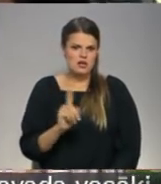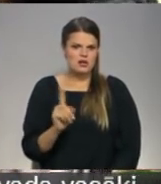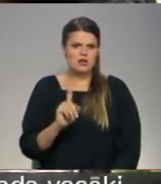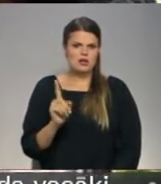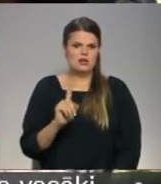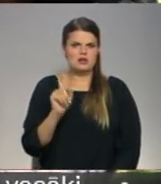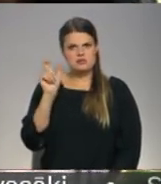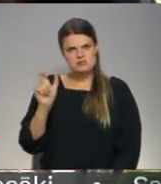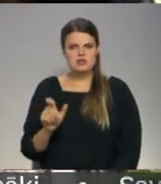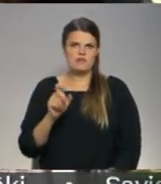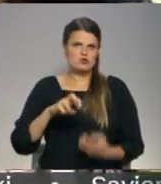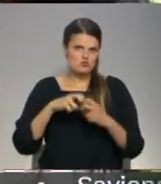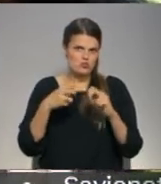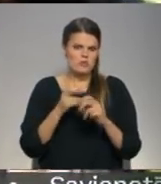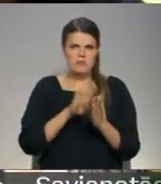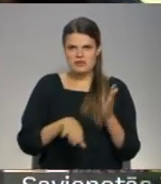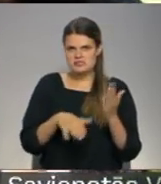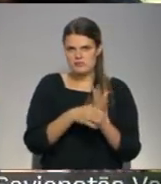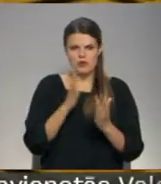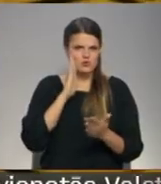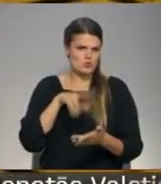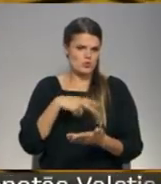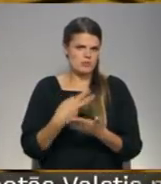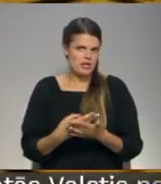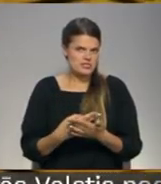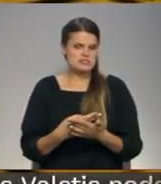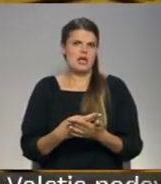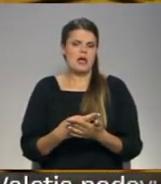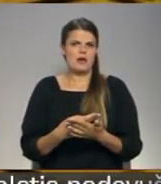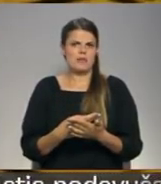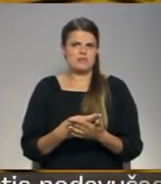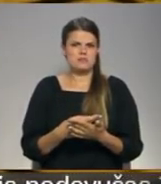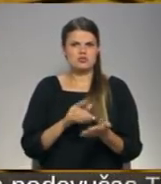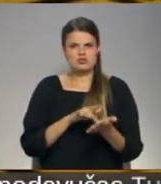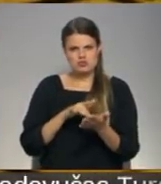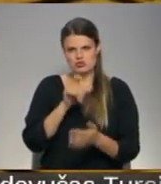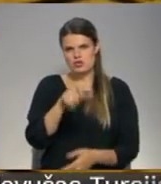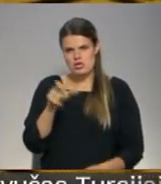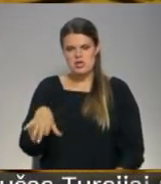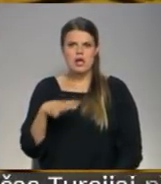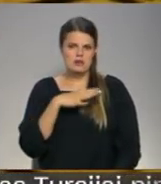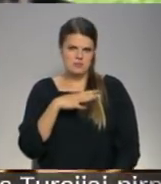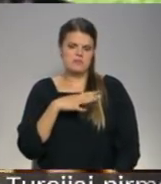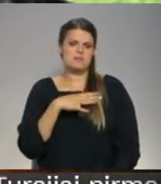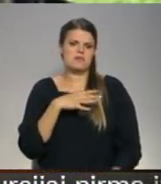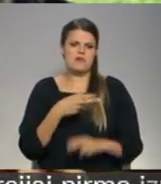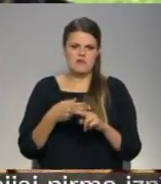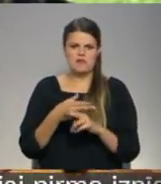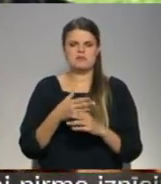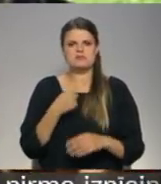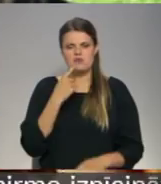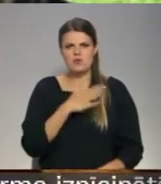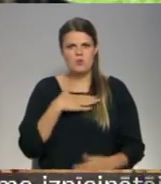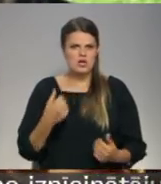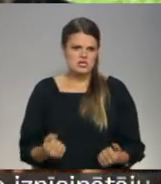ka kaut kas tāds ir, ka kāds bezpalīdzīgs guļ pie zemes. Tie rumstautības cilvēki bija bruņojušies. Es ļoti smagi